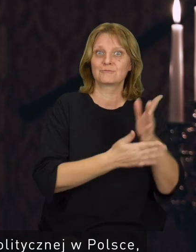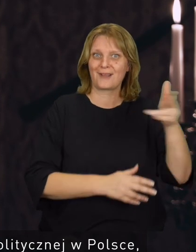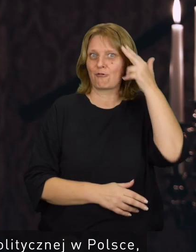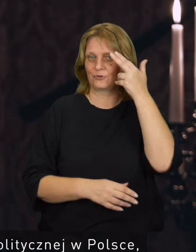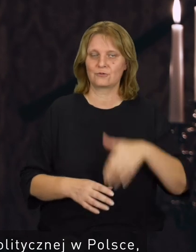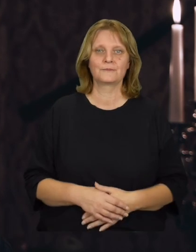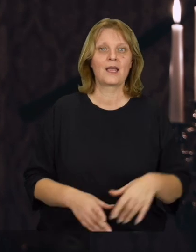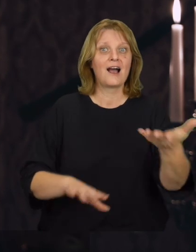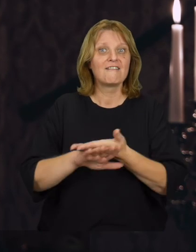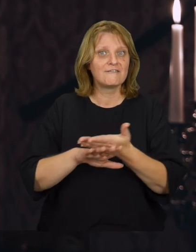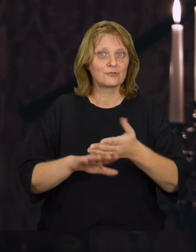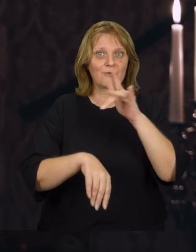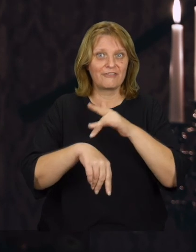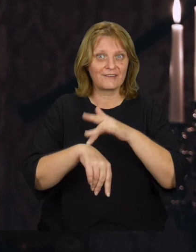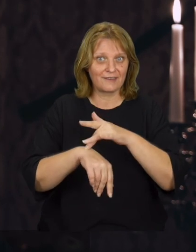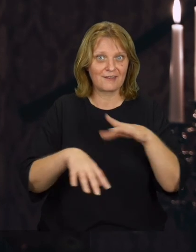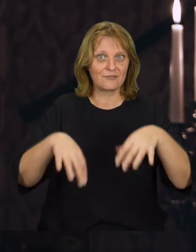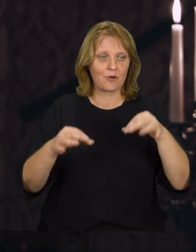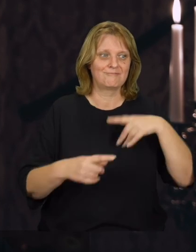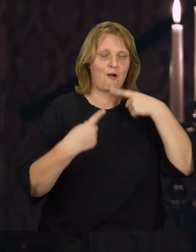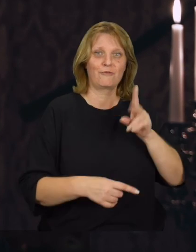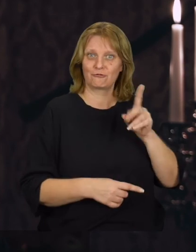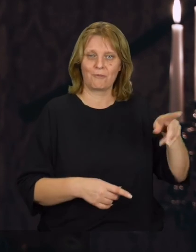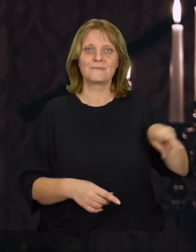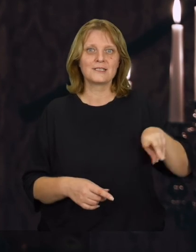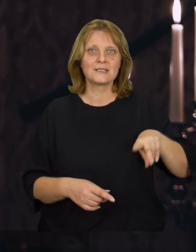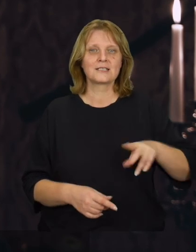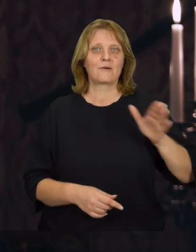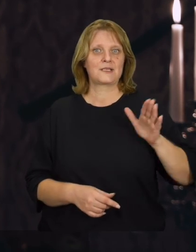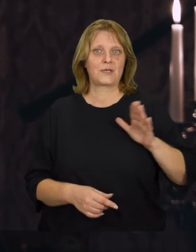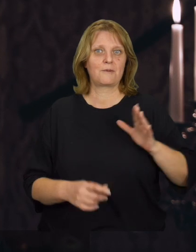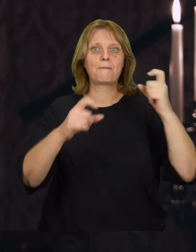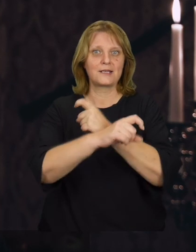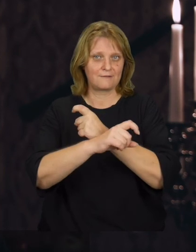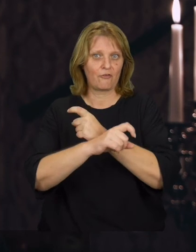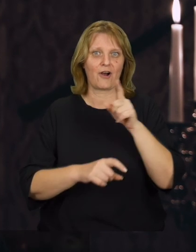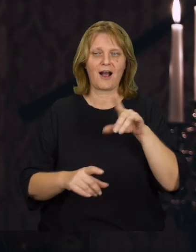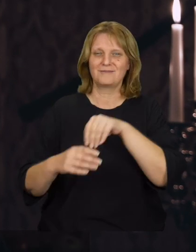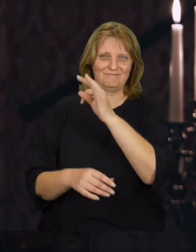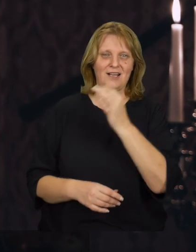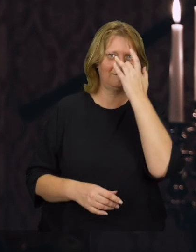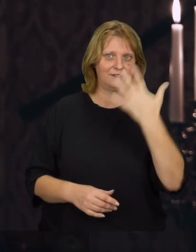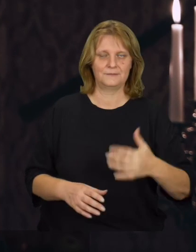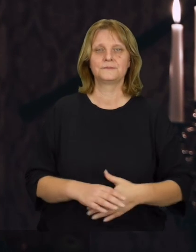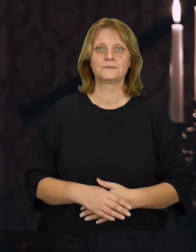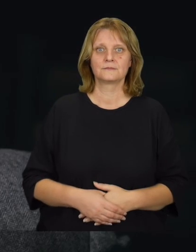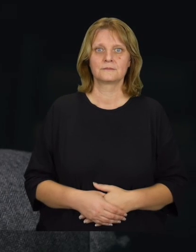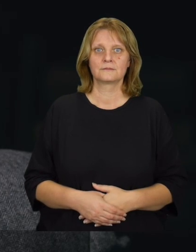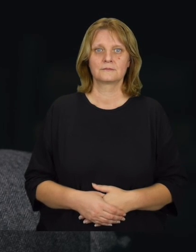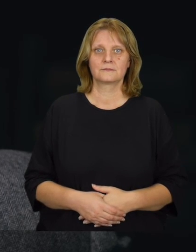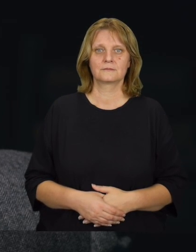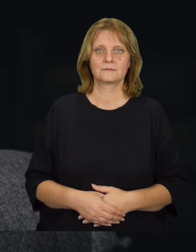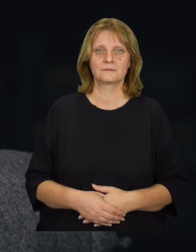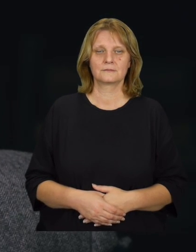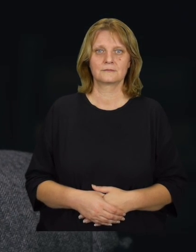komunistów. Za fałszowanie wyników byli odpowiedzialni funkcjonariusze Ministerstwa Bezpieczeństwa Państwowego Związku Socjalistycznych Republik